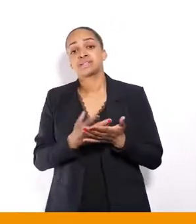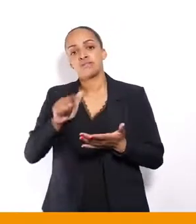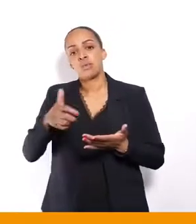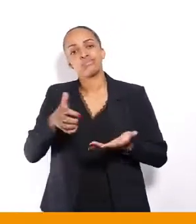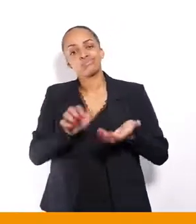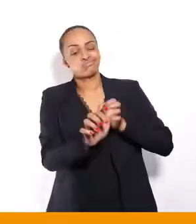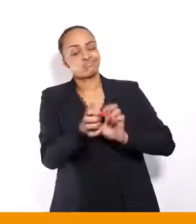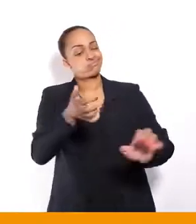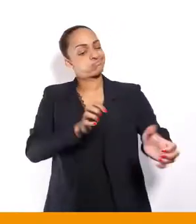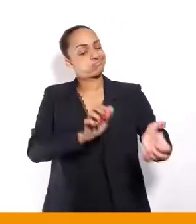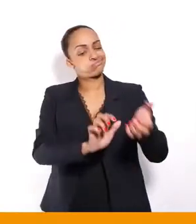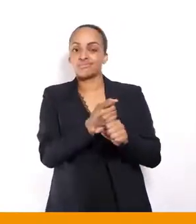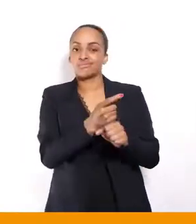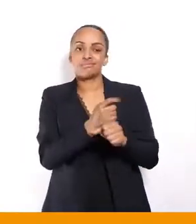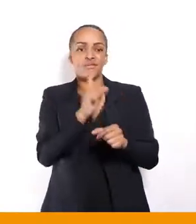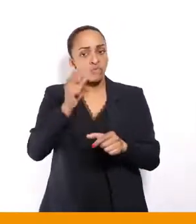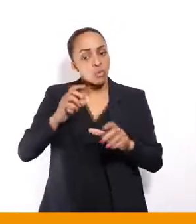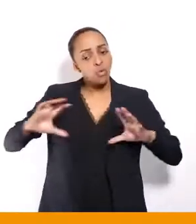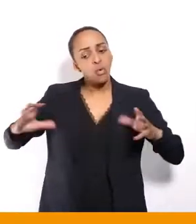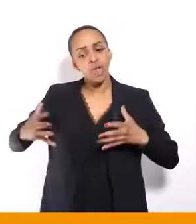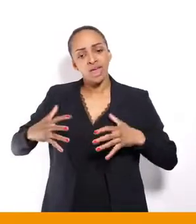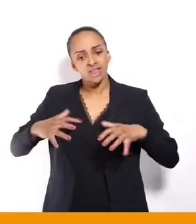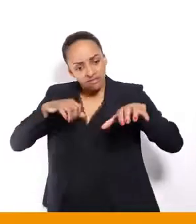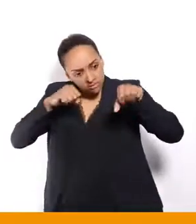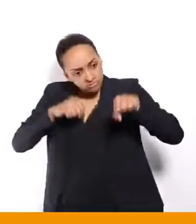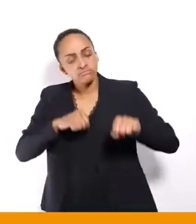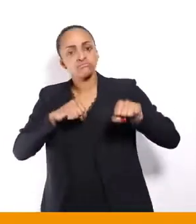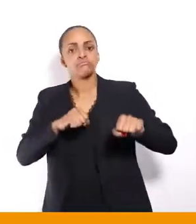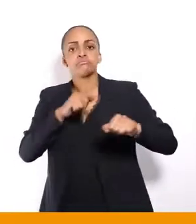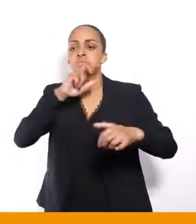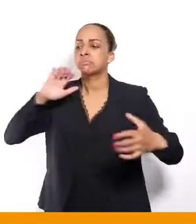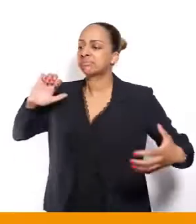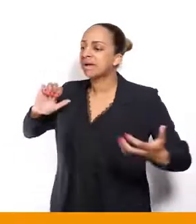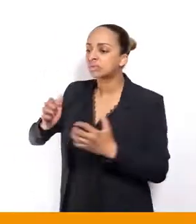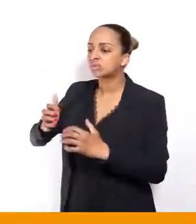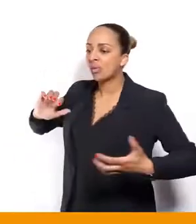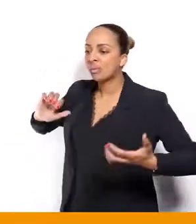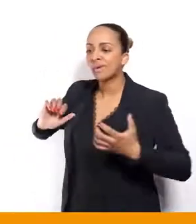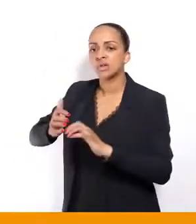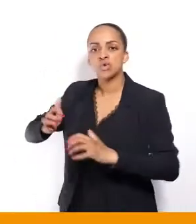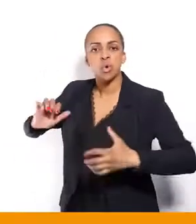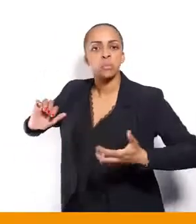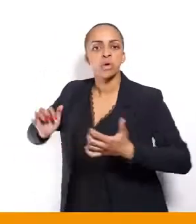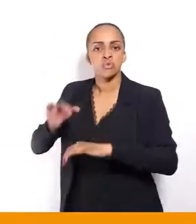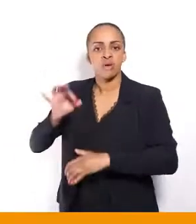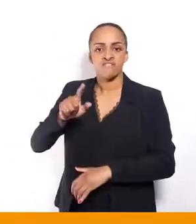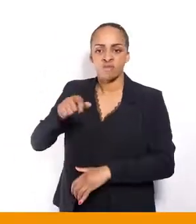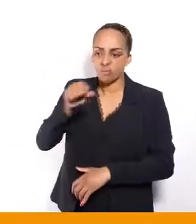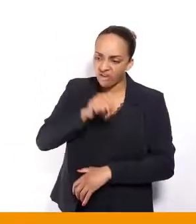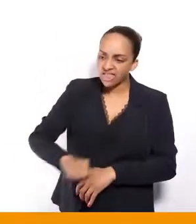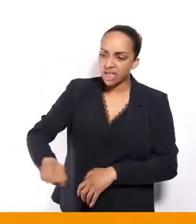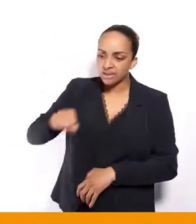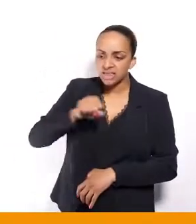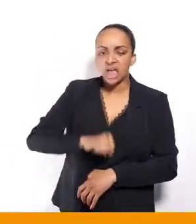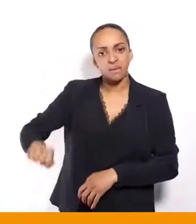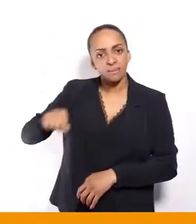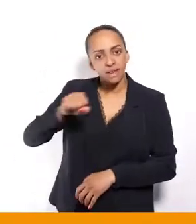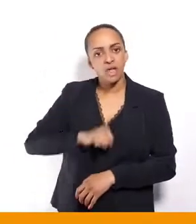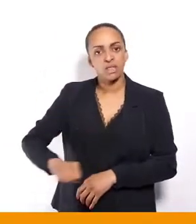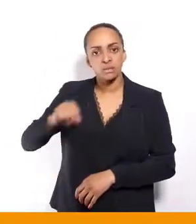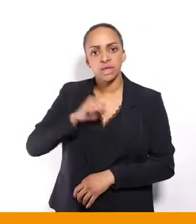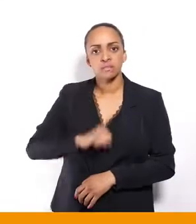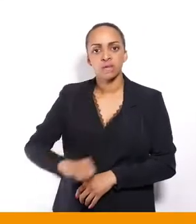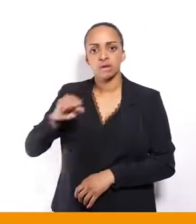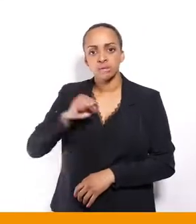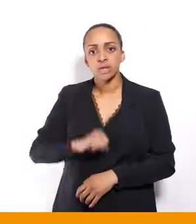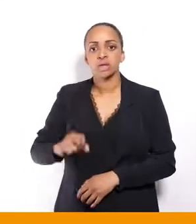moi, je crois qu'il faut résister collectivement à cette pression, à cette pression à la rentabilité, à cette pression qui conduit à renier